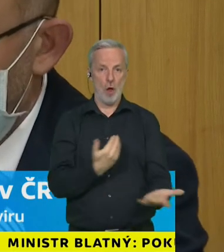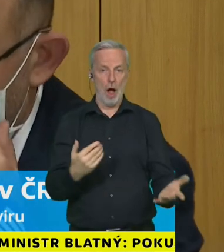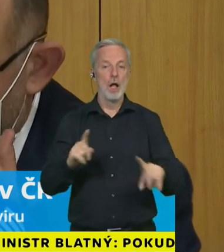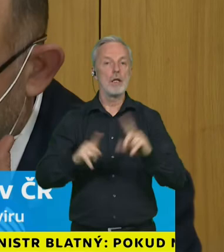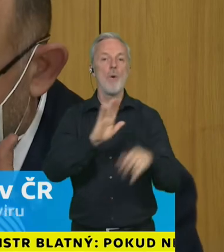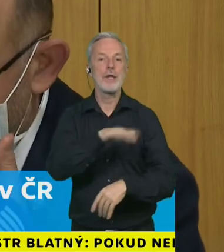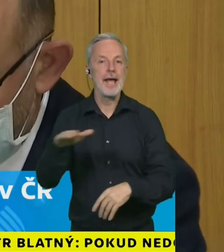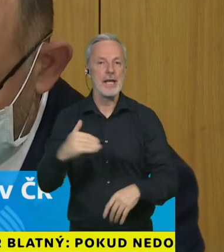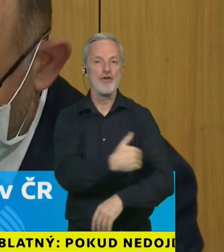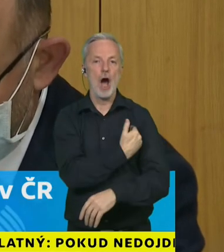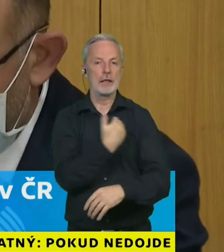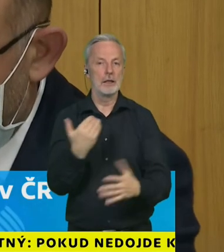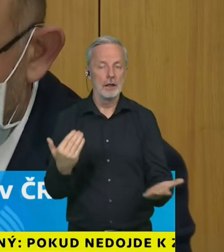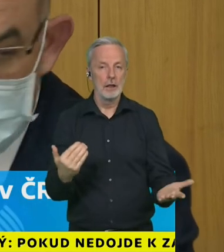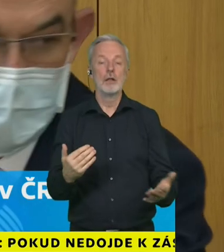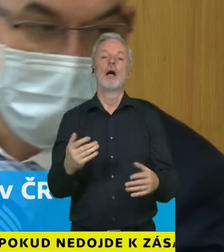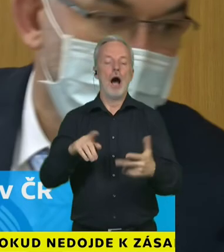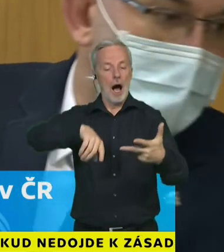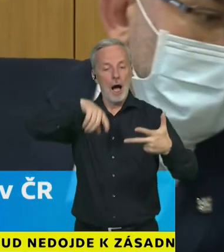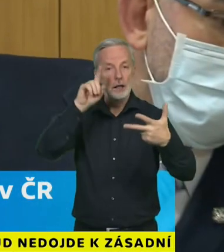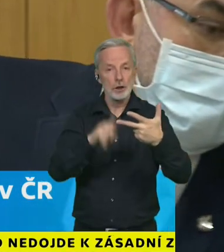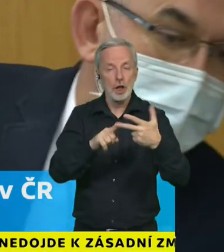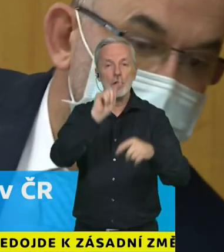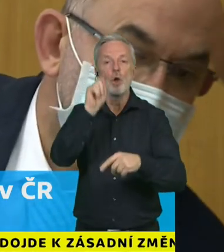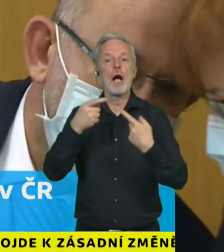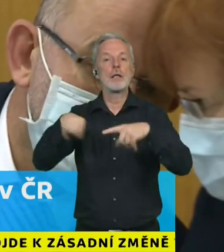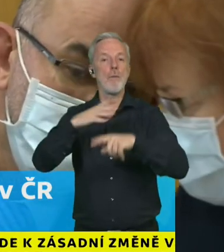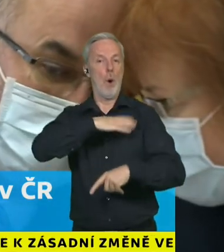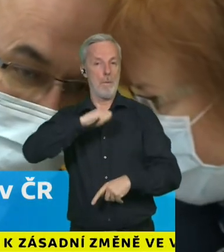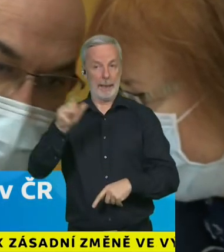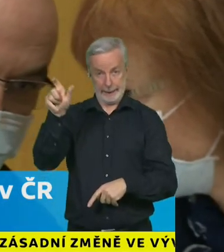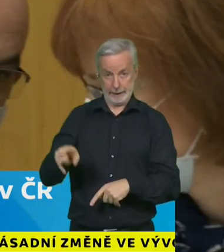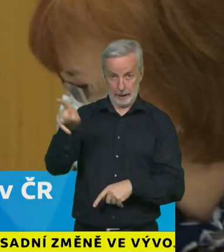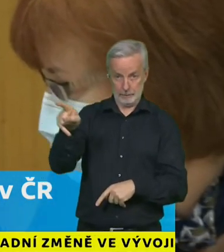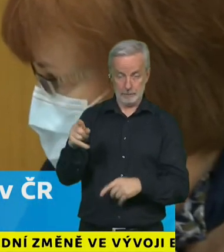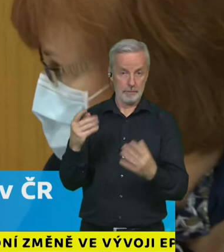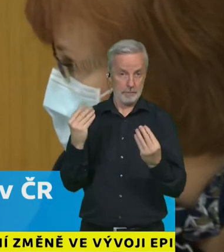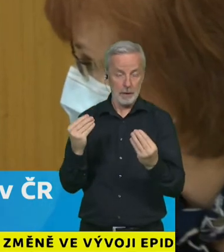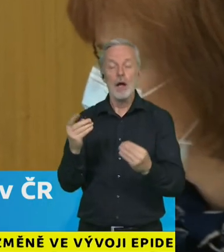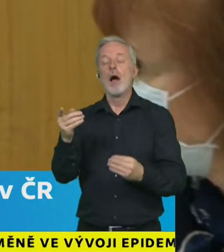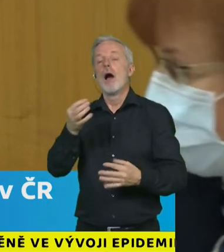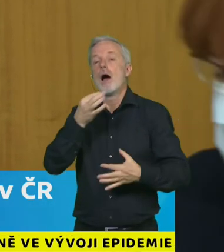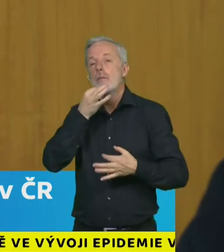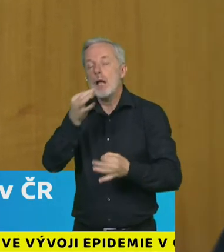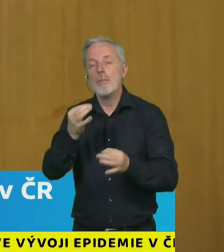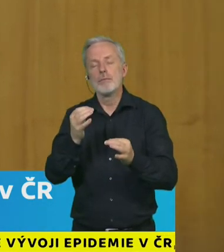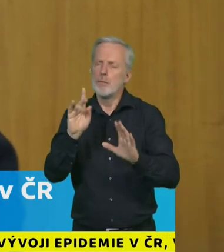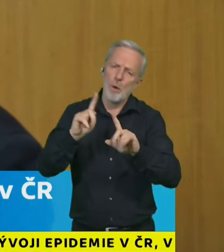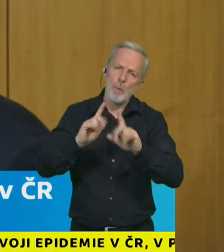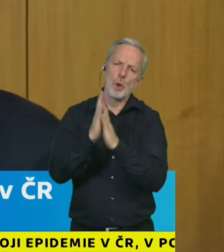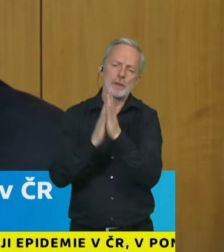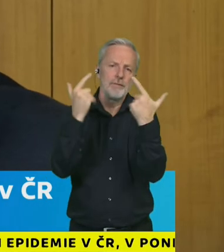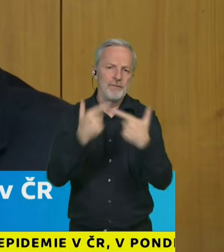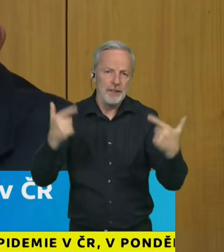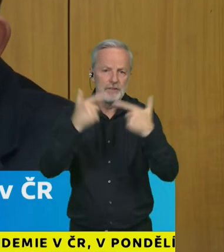nebylo vhodné a jenom poslední dotaz na pana ministra tak se chci jenom zeptat nebo poprosit o vysvětlení jestli vláda ve svém